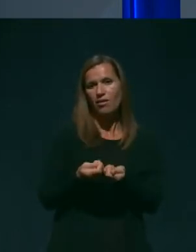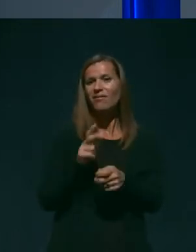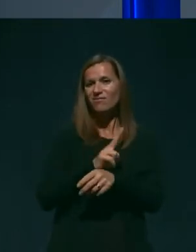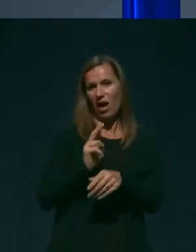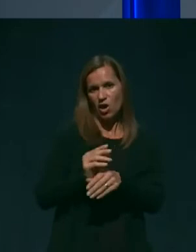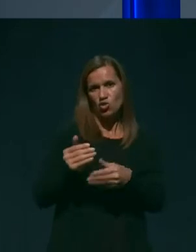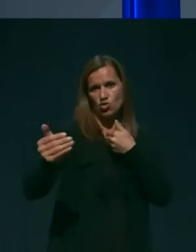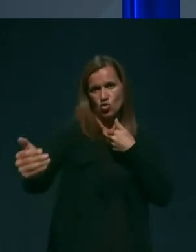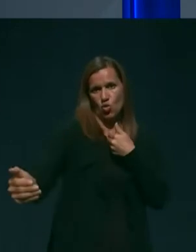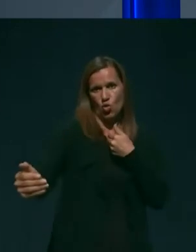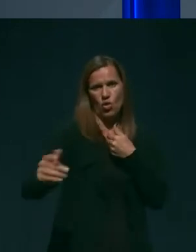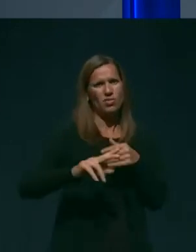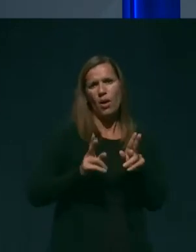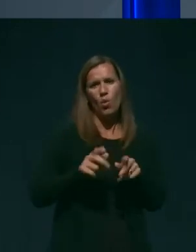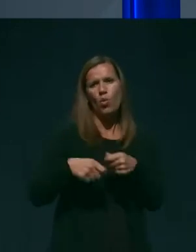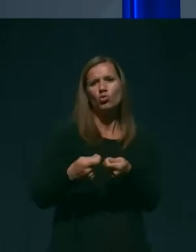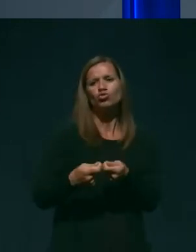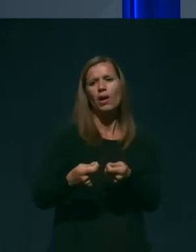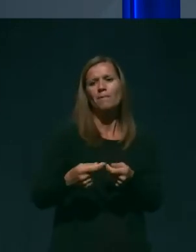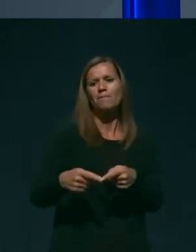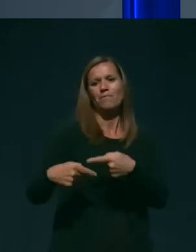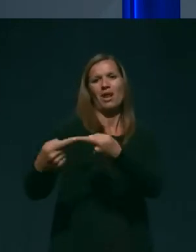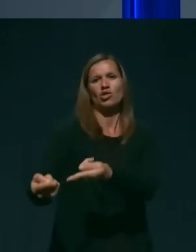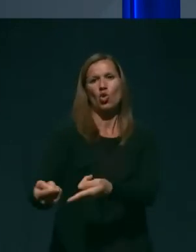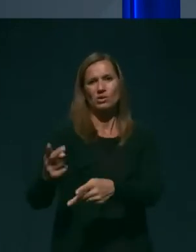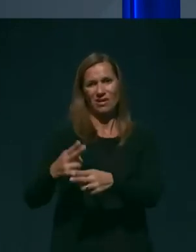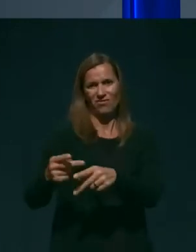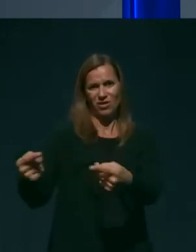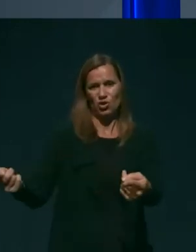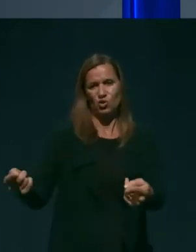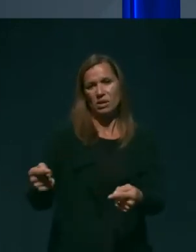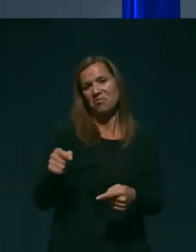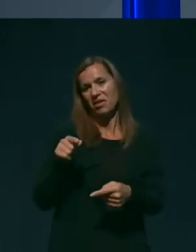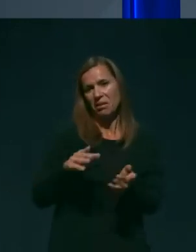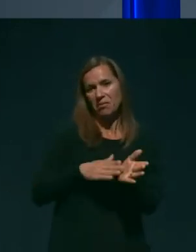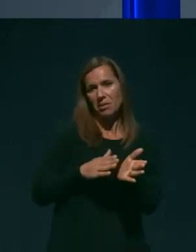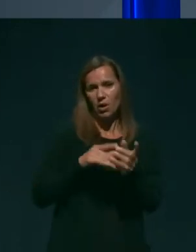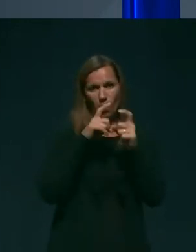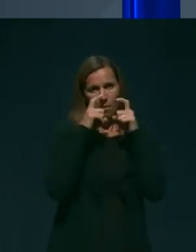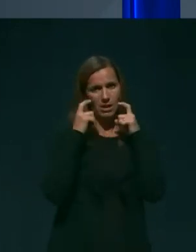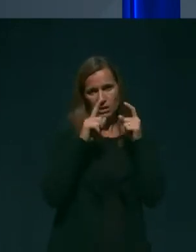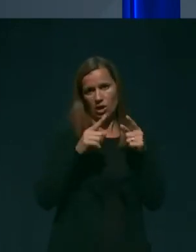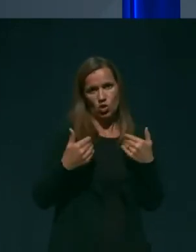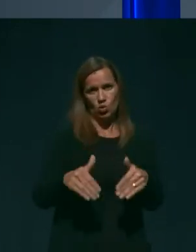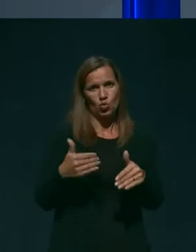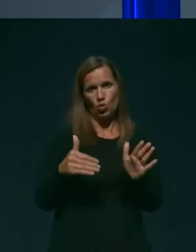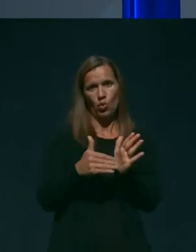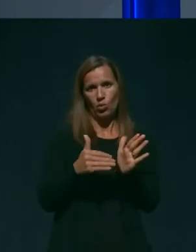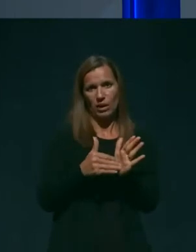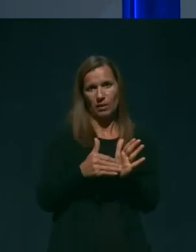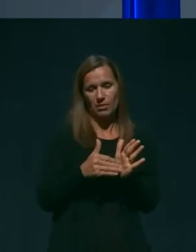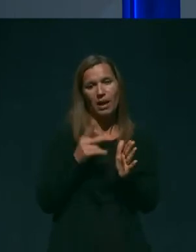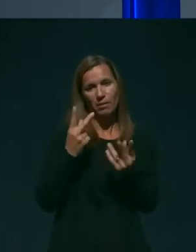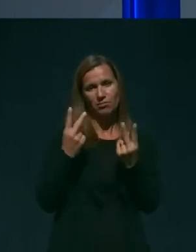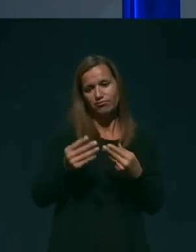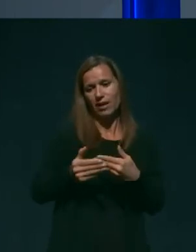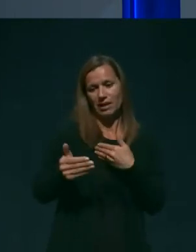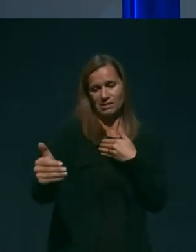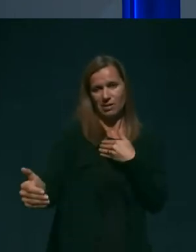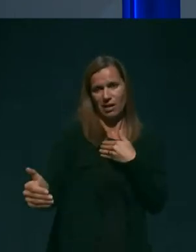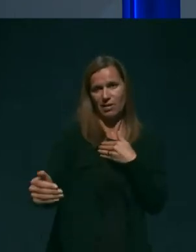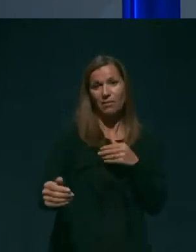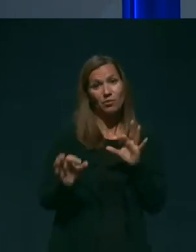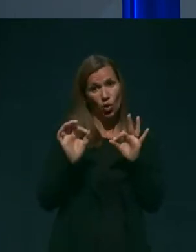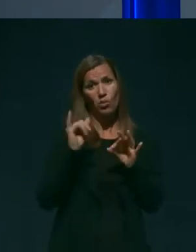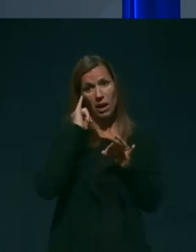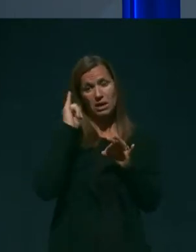virusa in v tem primeru seveda maska ni nujno potrebna. Dobra ideja je vizir,